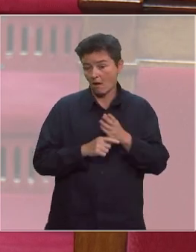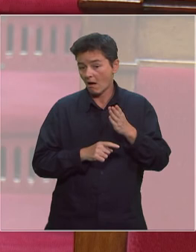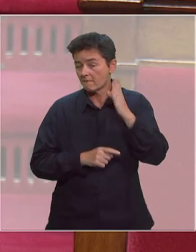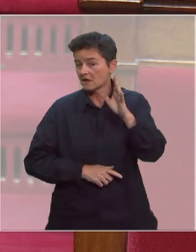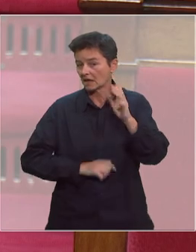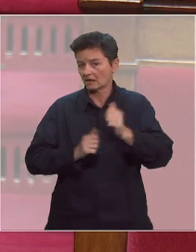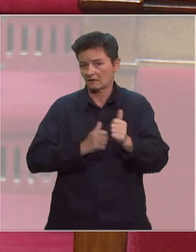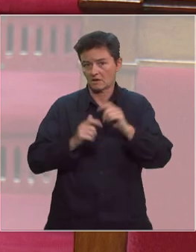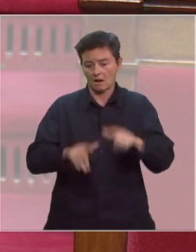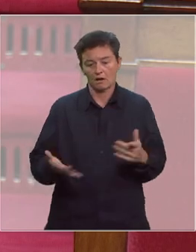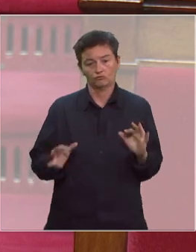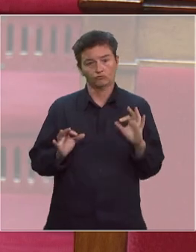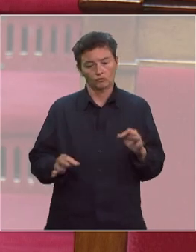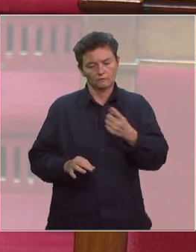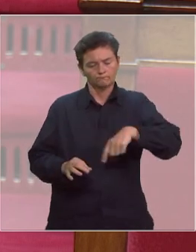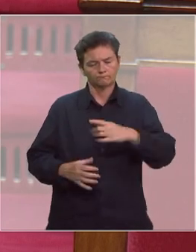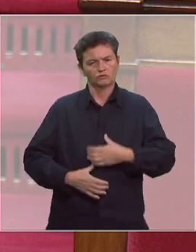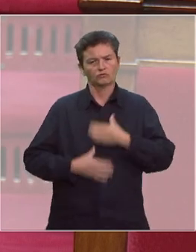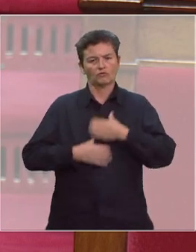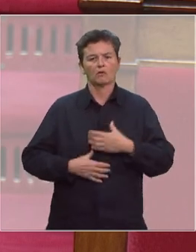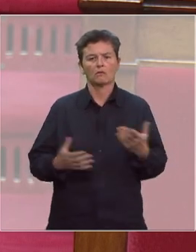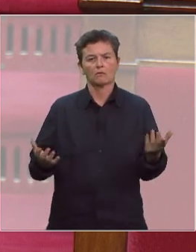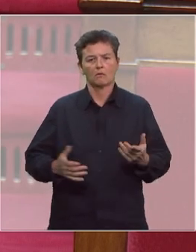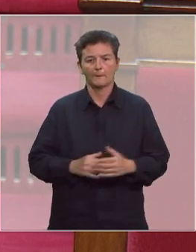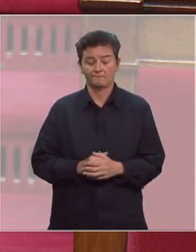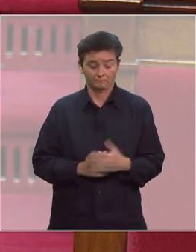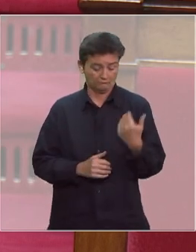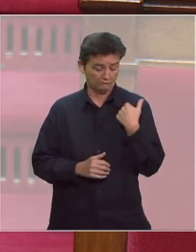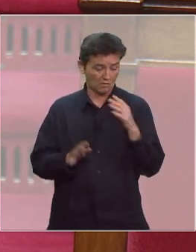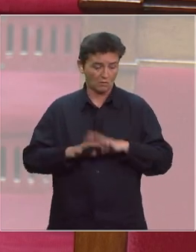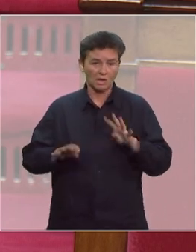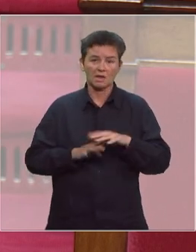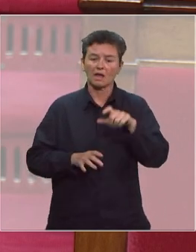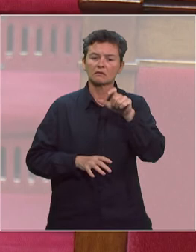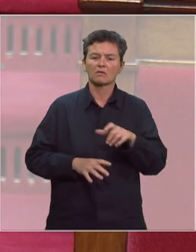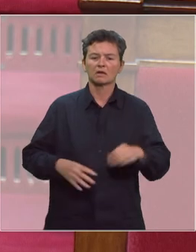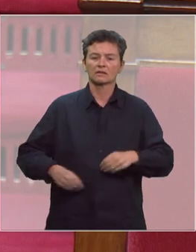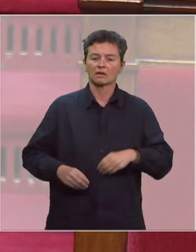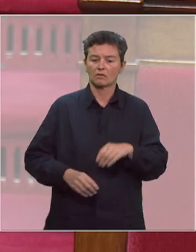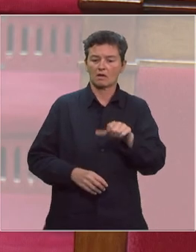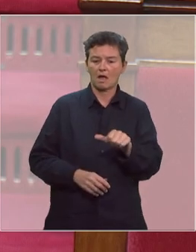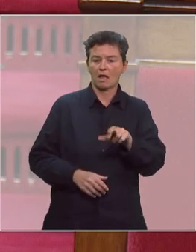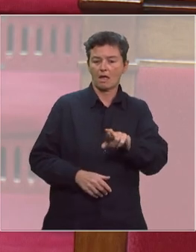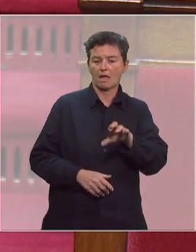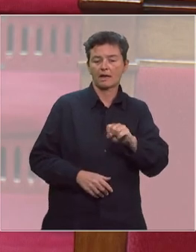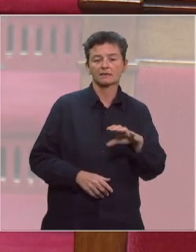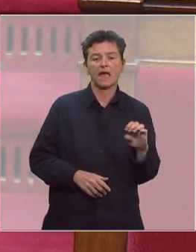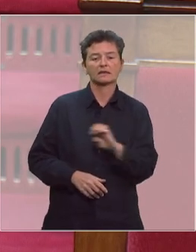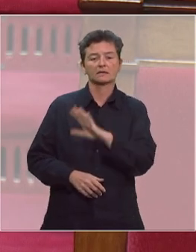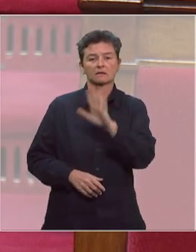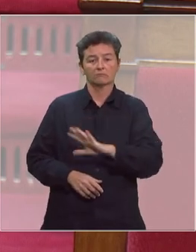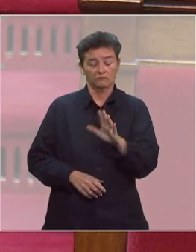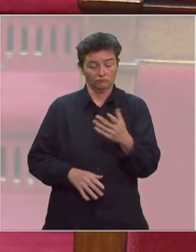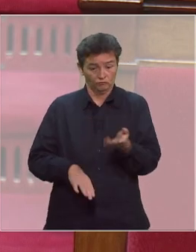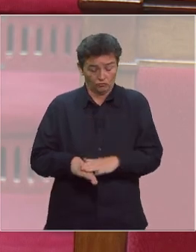Dans ce contexte, nous sommes profondément choqués par les propos tenus ce week-end par le directeur de l'ARS du Grand Est confirmant en